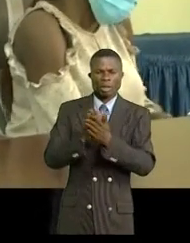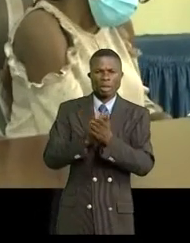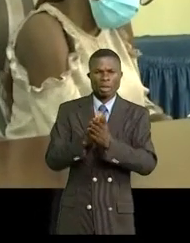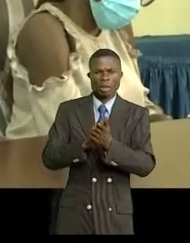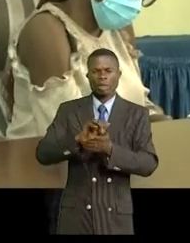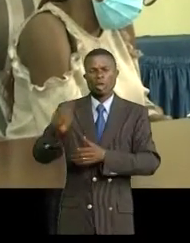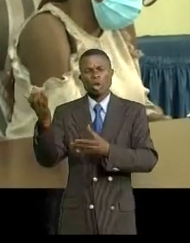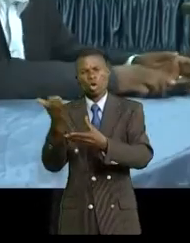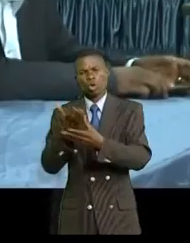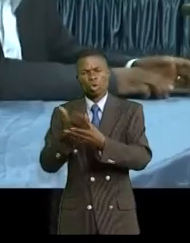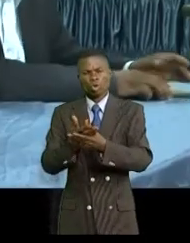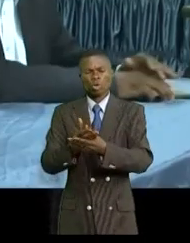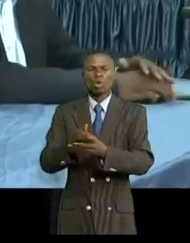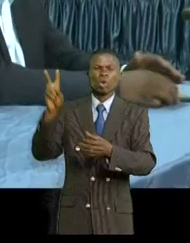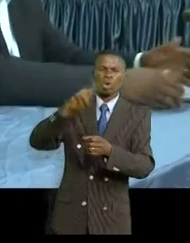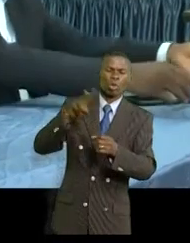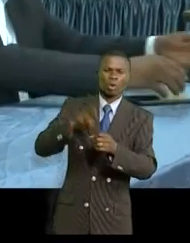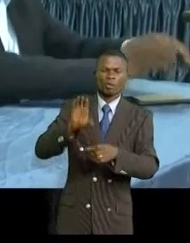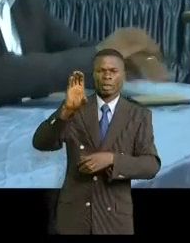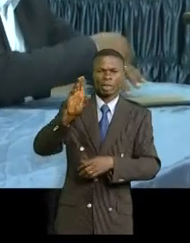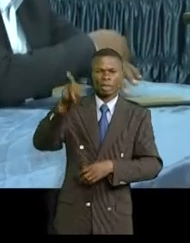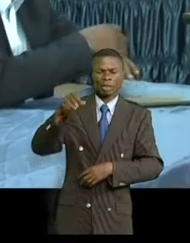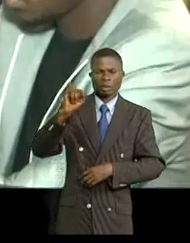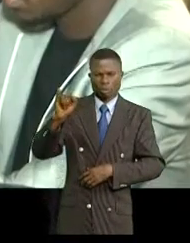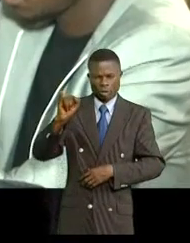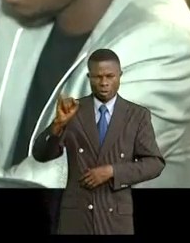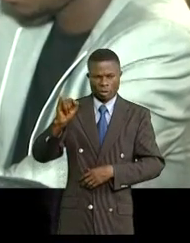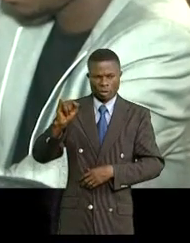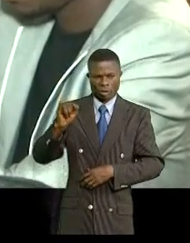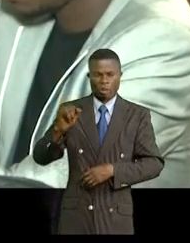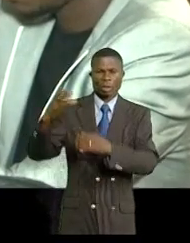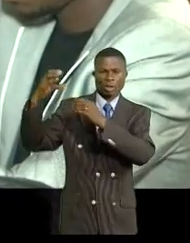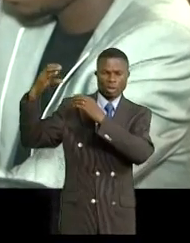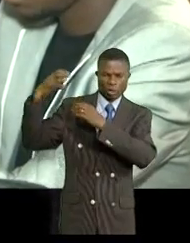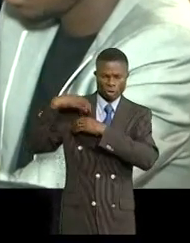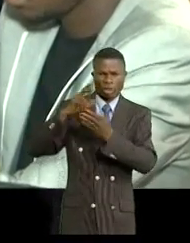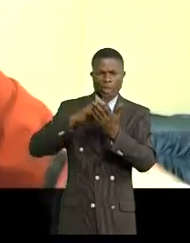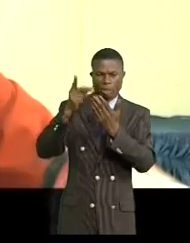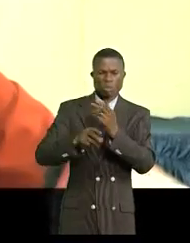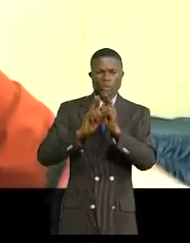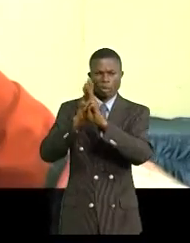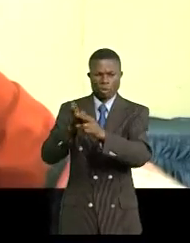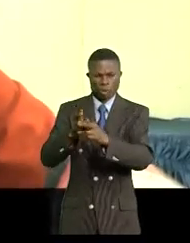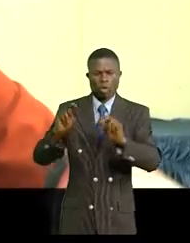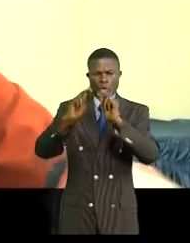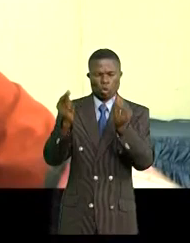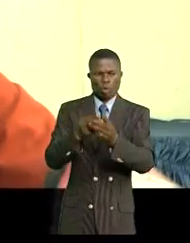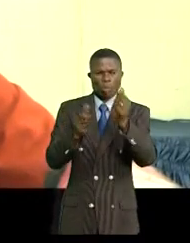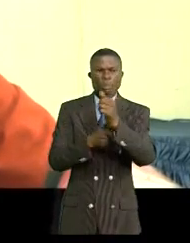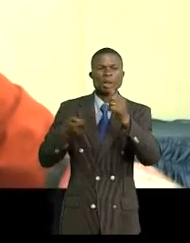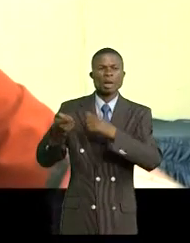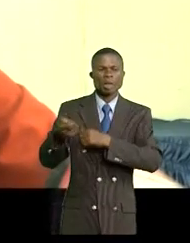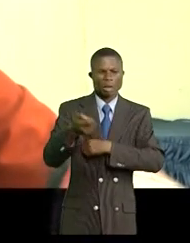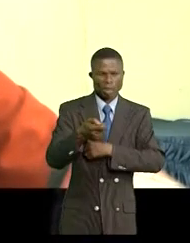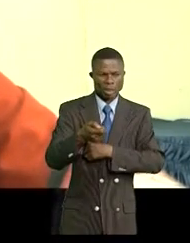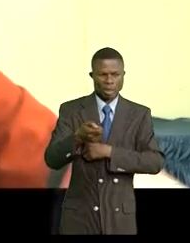autres dossiers de crimes liés à la CPI ? Richard Boudjou, chargé des programmes REPON. Toutes ces victimes-là, sur le